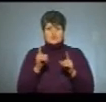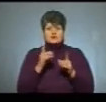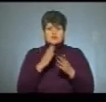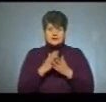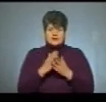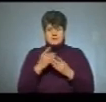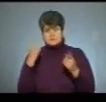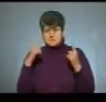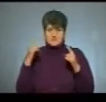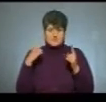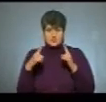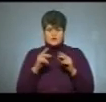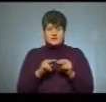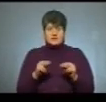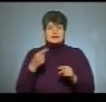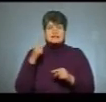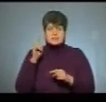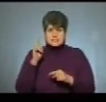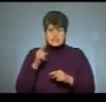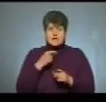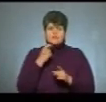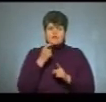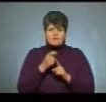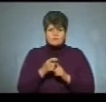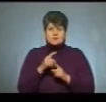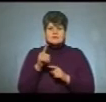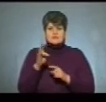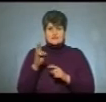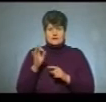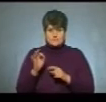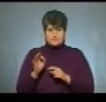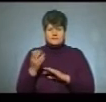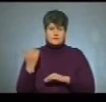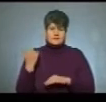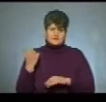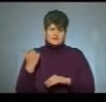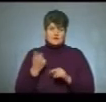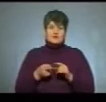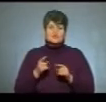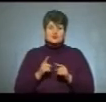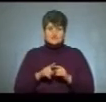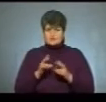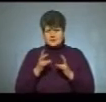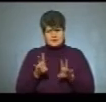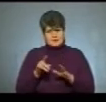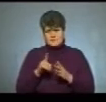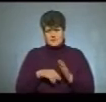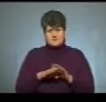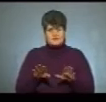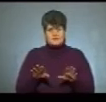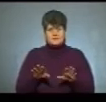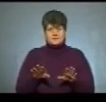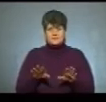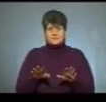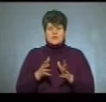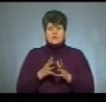існують міфічні викладачі, які знають відповіді до ЗНО заздалегідь. Цьому однозначно не потрібно вірити. Зазвичай